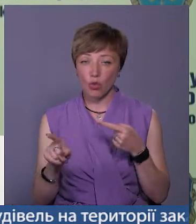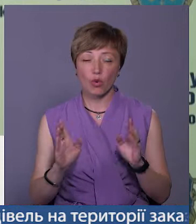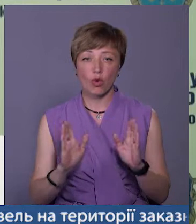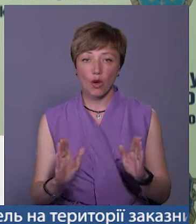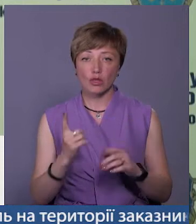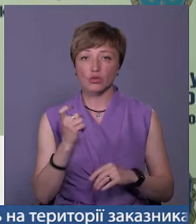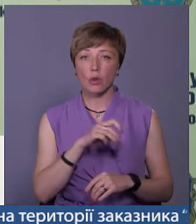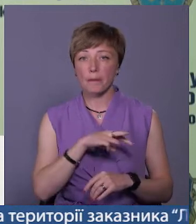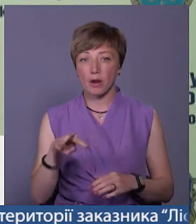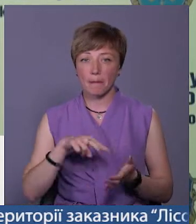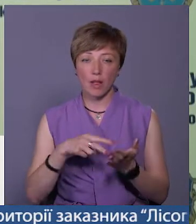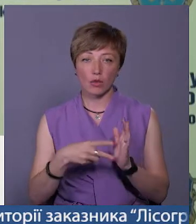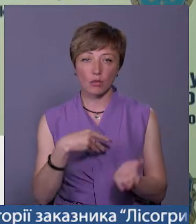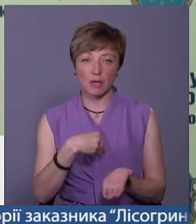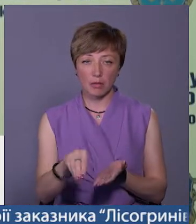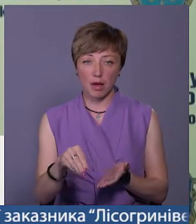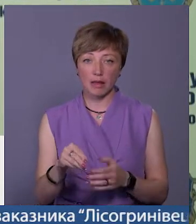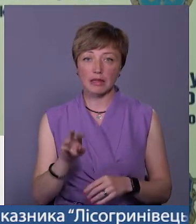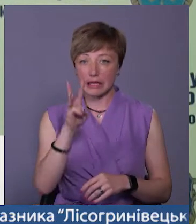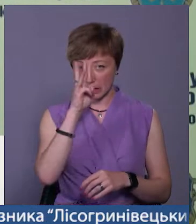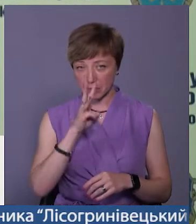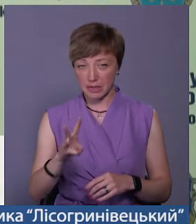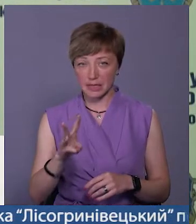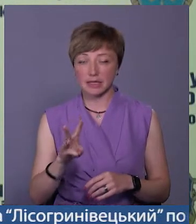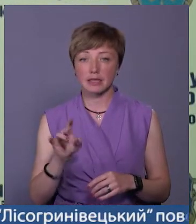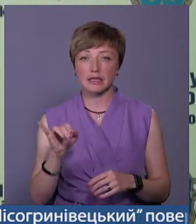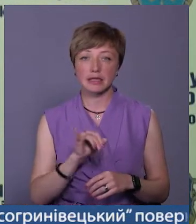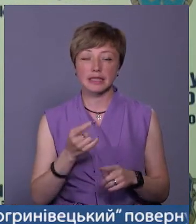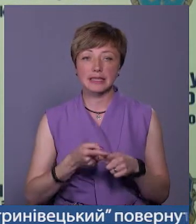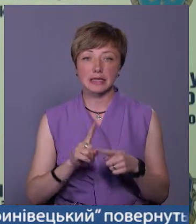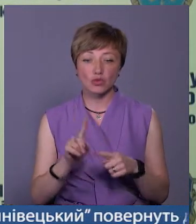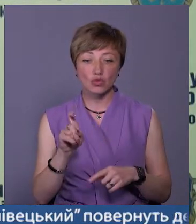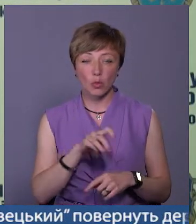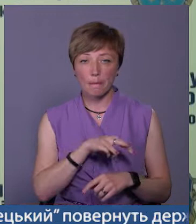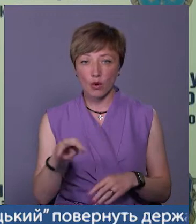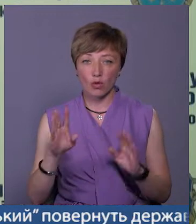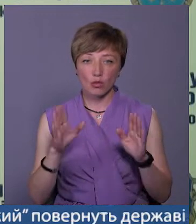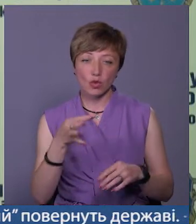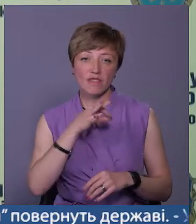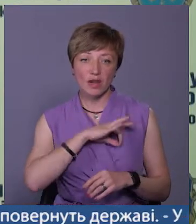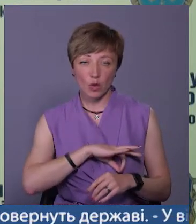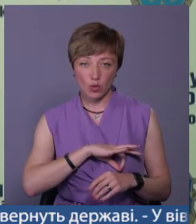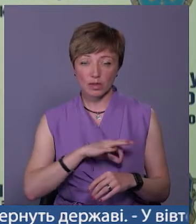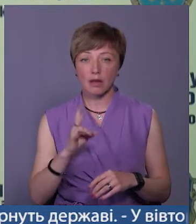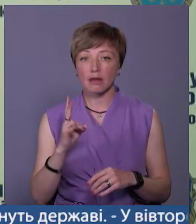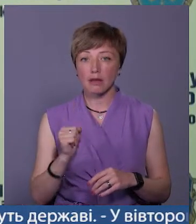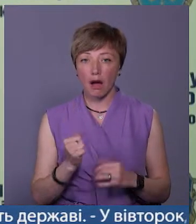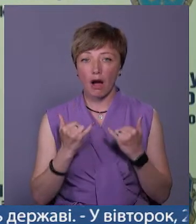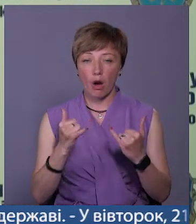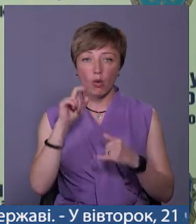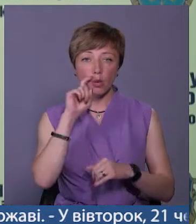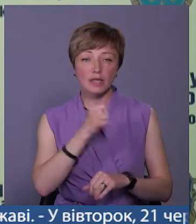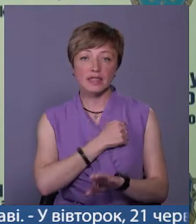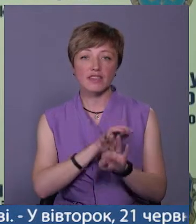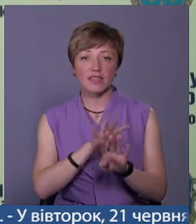На 100 мільйонів ми плануємо їх придбати на три місяці. І ці 100 мільйонів будуть використані на українське